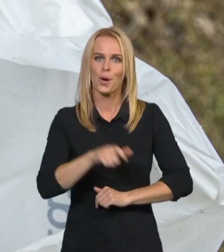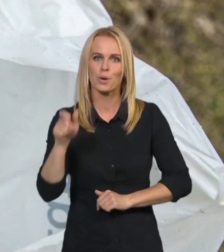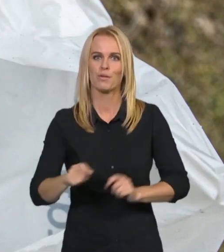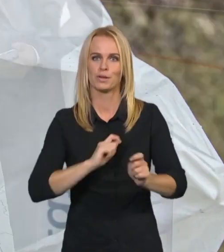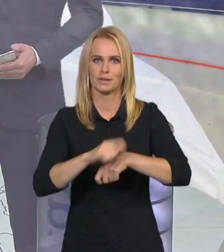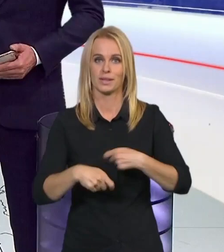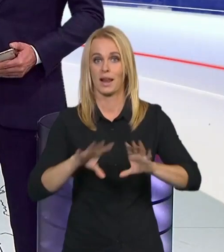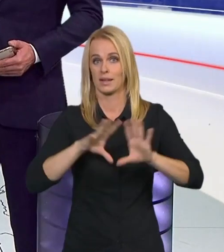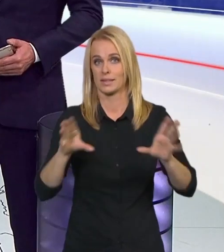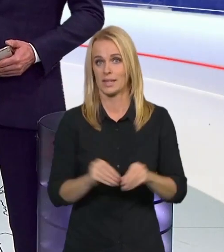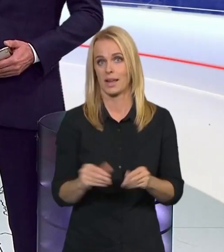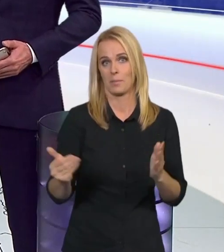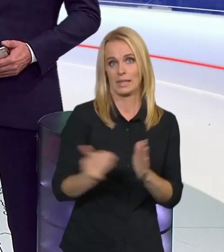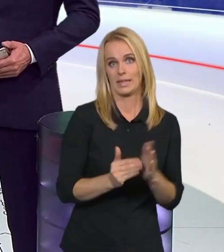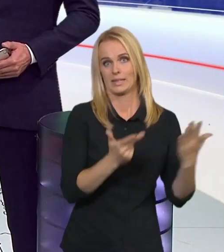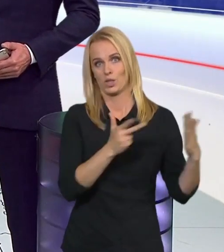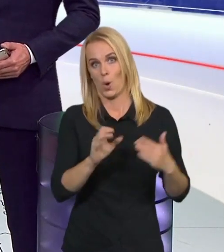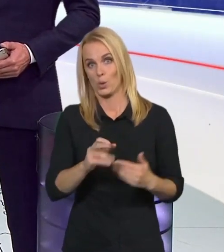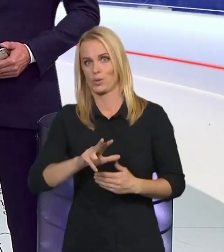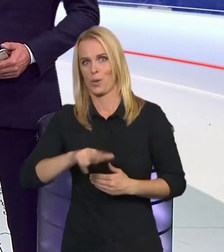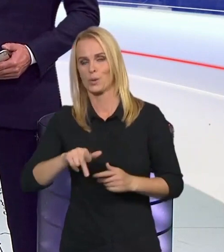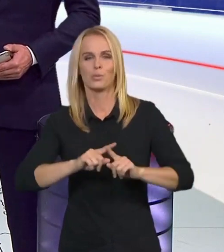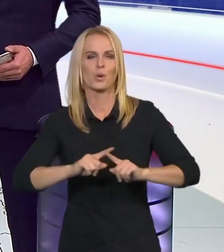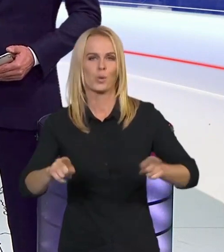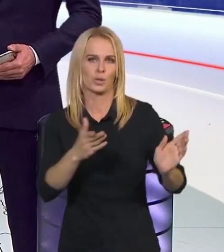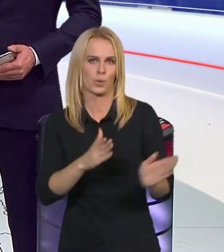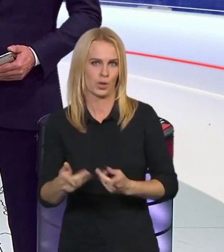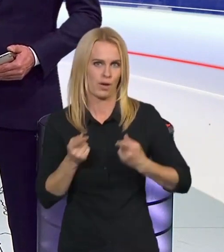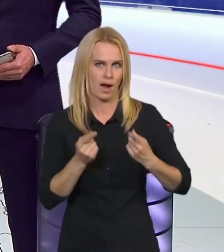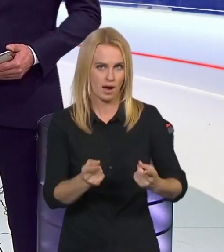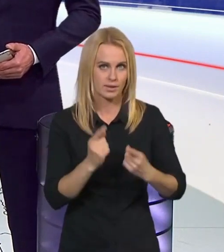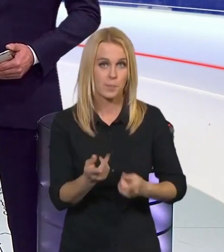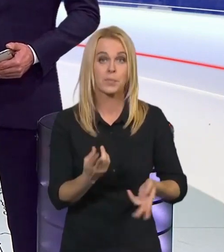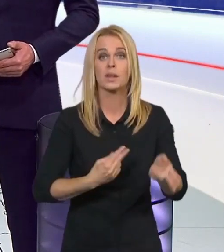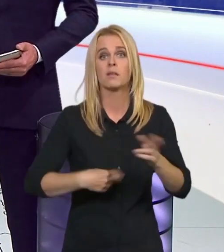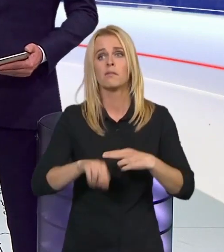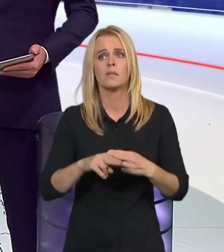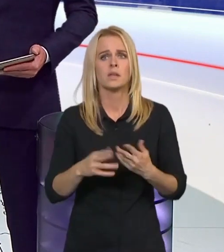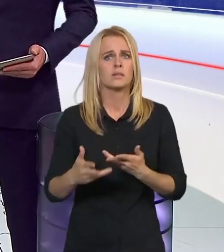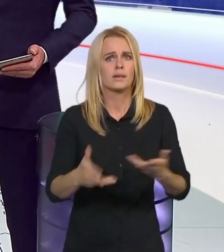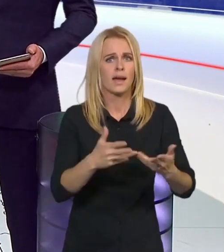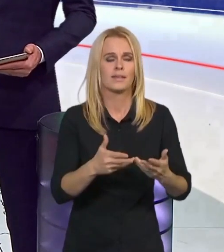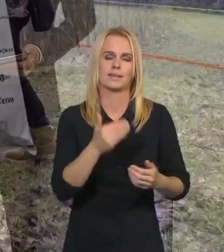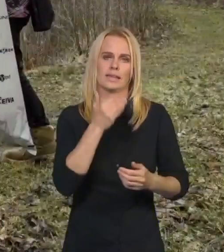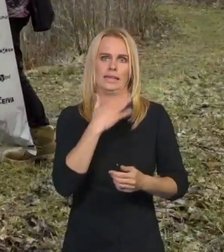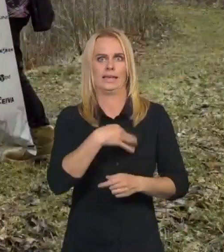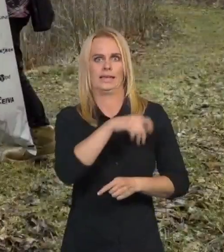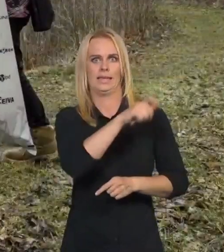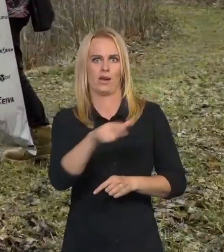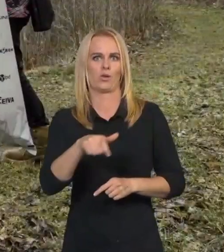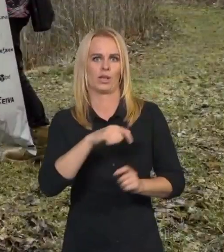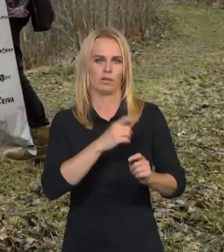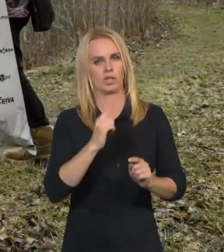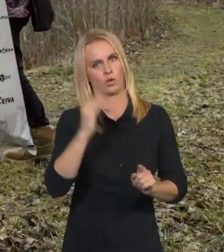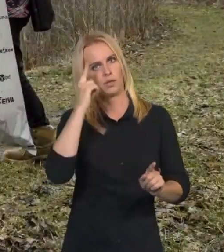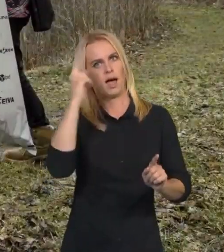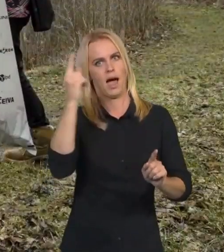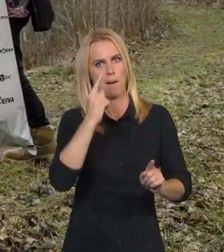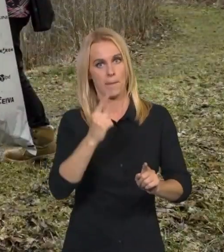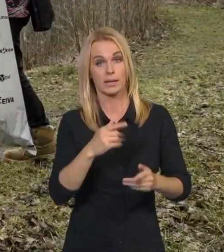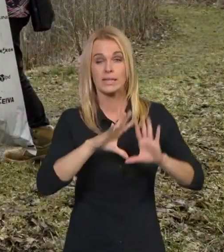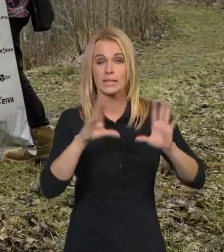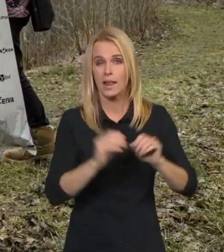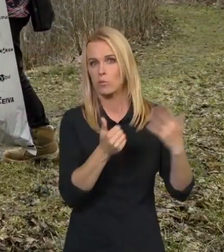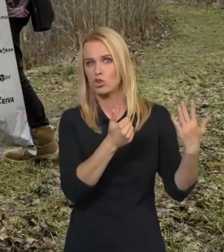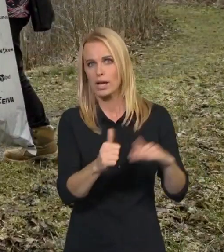1808 úklidových akcí. Nejvíc takových zorganizovali jednotlivci. Díky nim se lidé k úklidu sešli bezmála 650